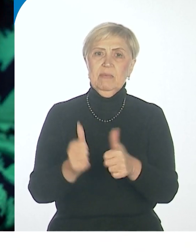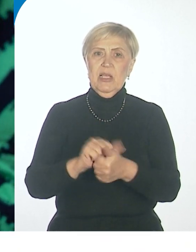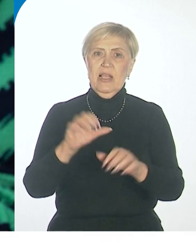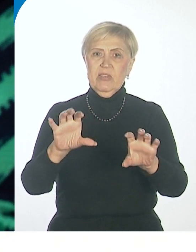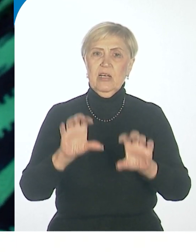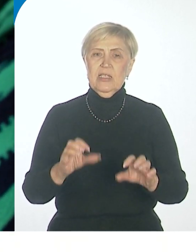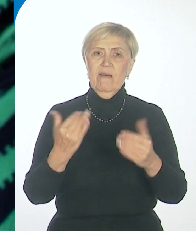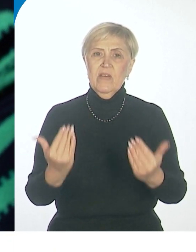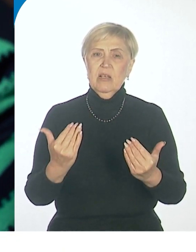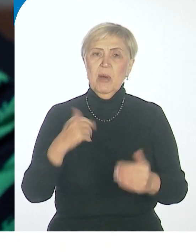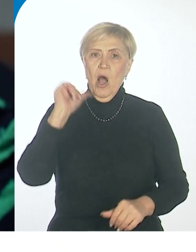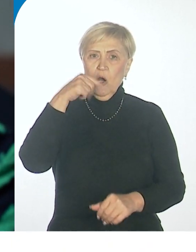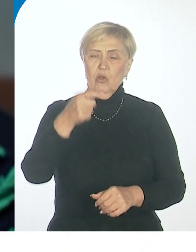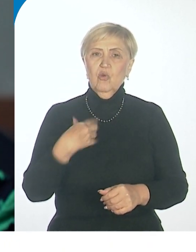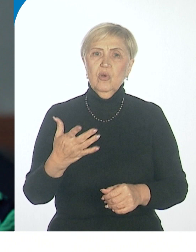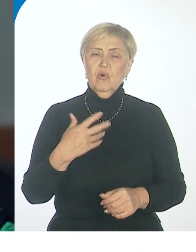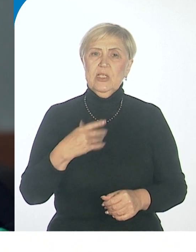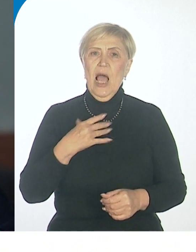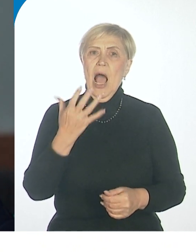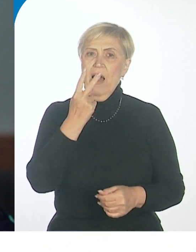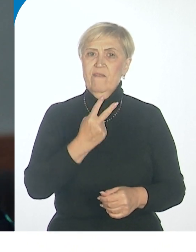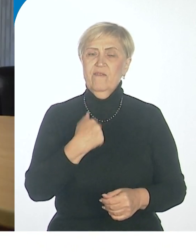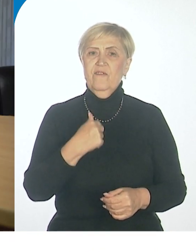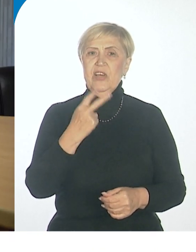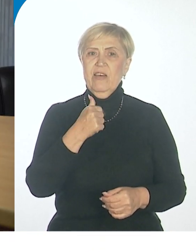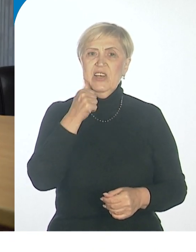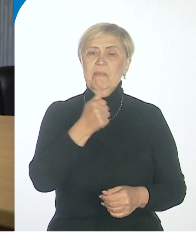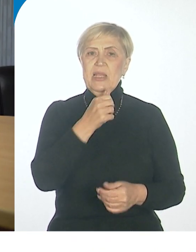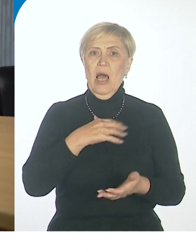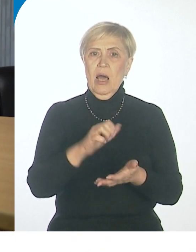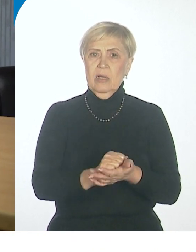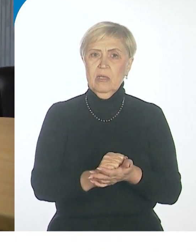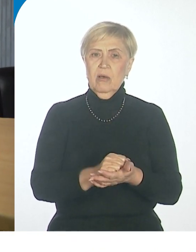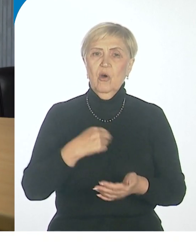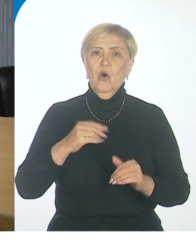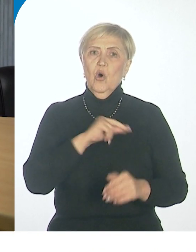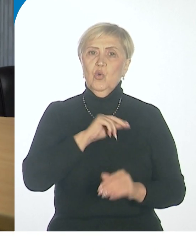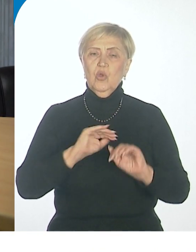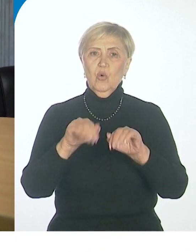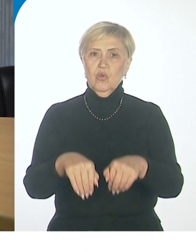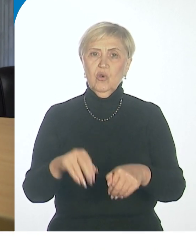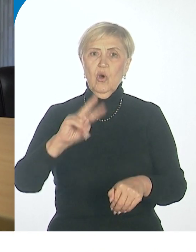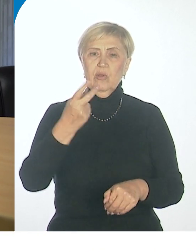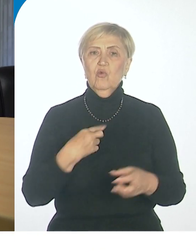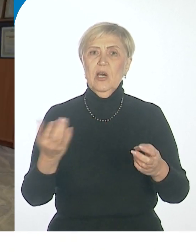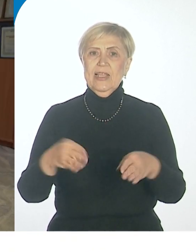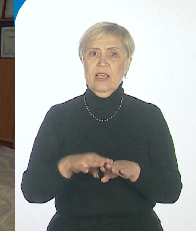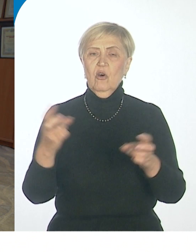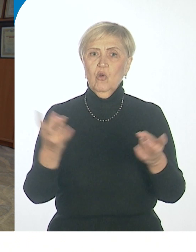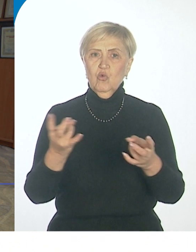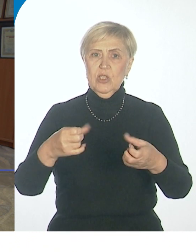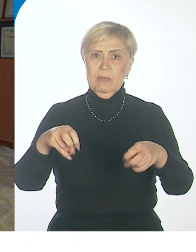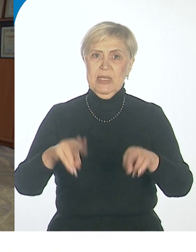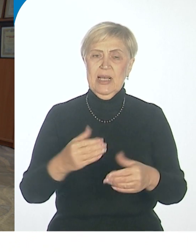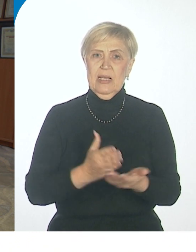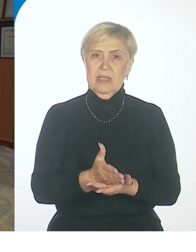этого года возможна аренда кватируемых рабочих мест. Организация смогла трудоустроить двух таких нужных специалистов. Допустим,